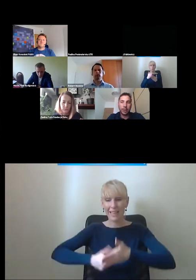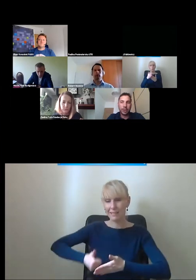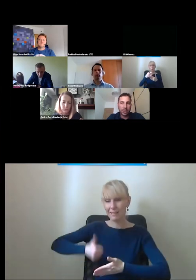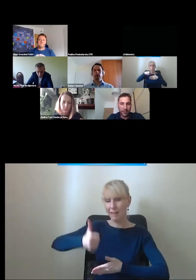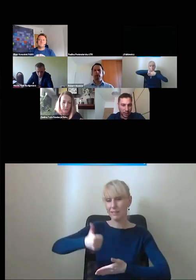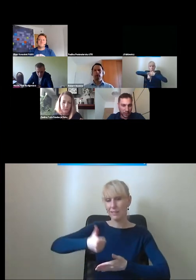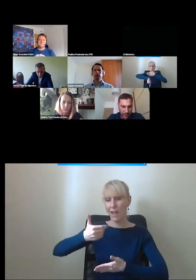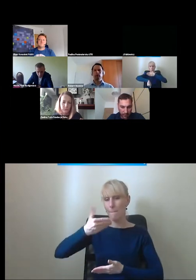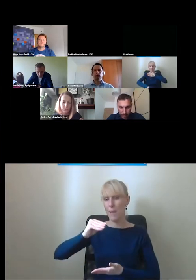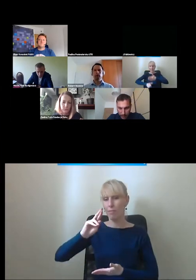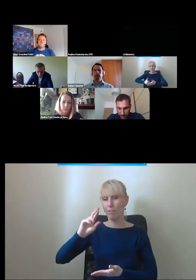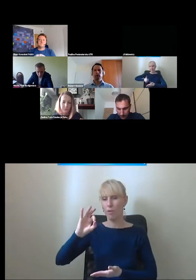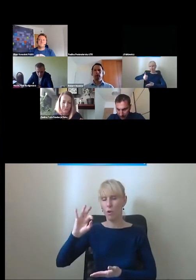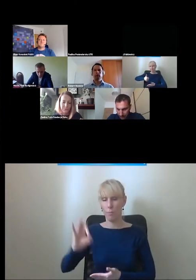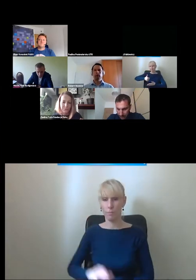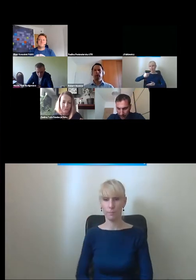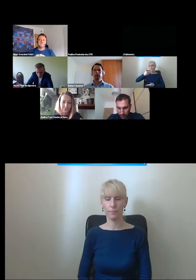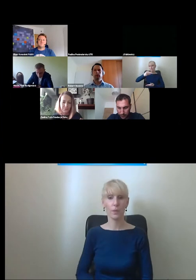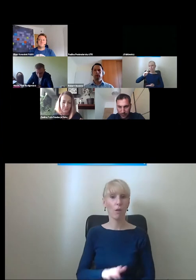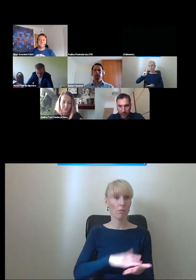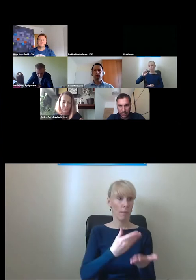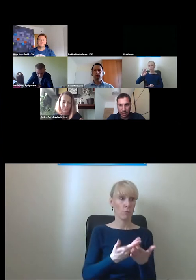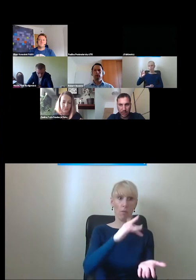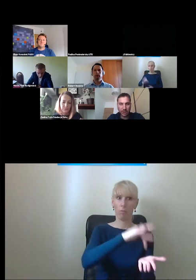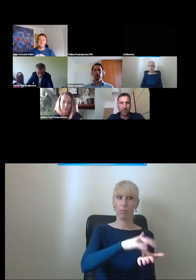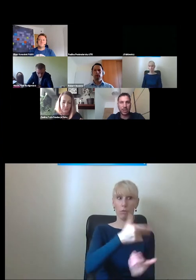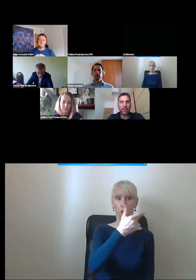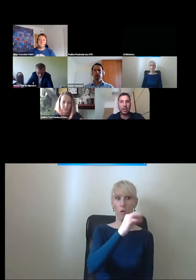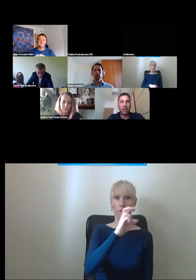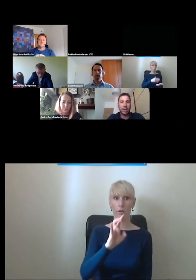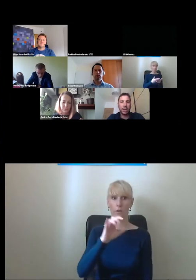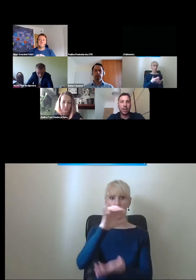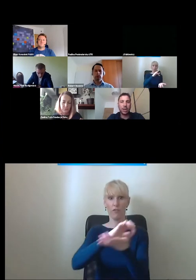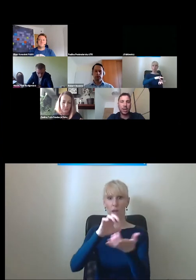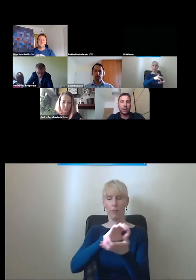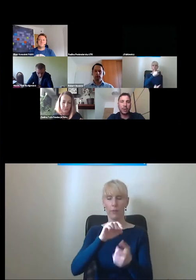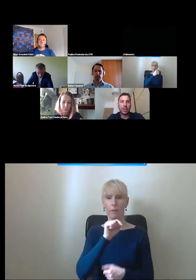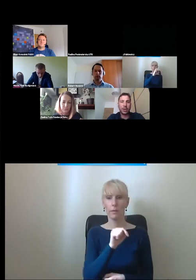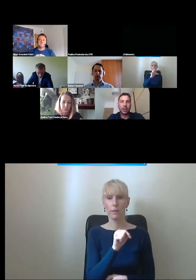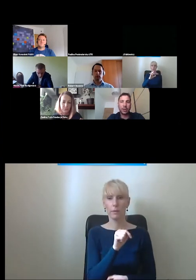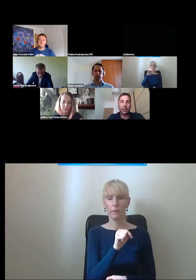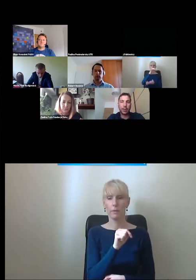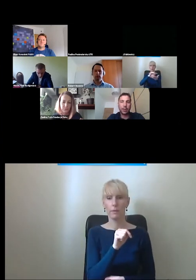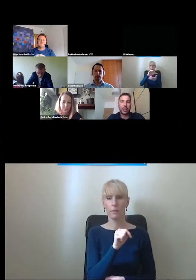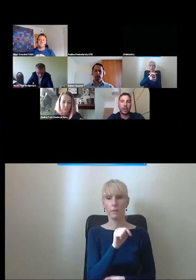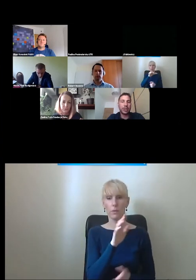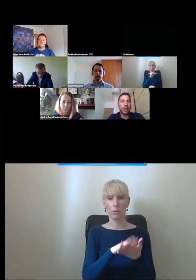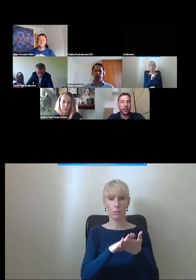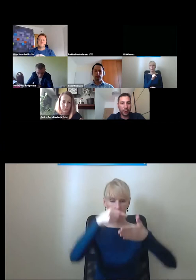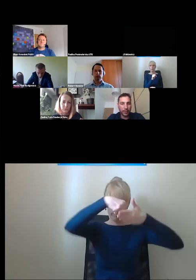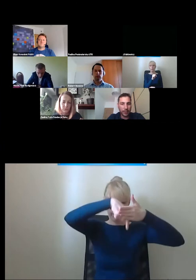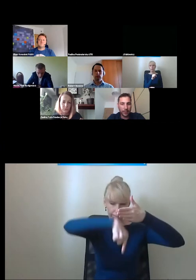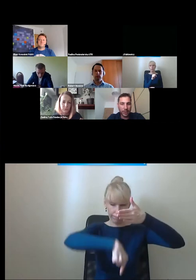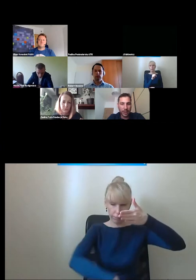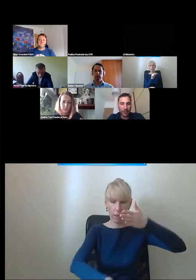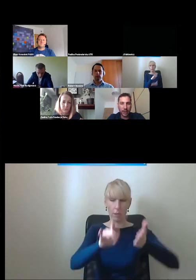Proszę sobie wyobrazić, że stacja metra na Nowym Świecie zdaje się, że dalej posiadająca